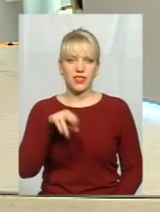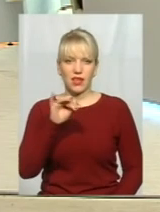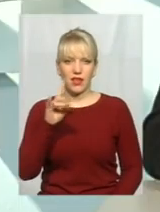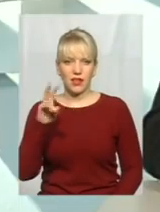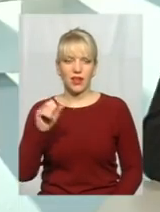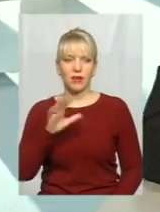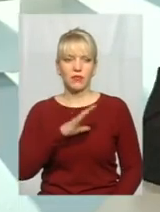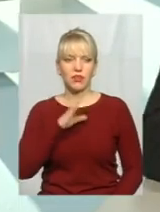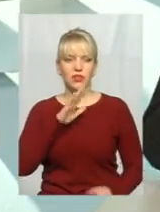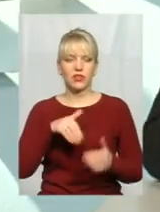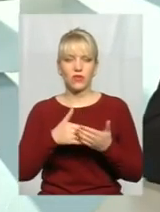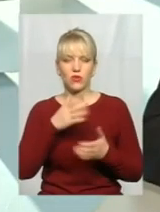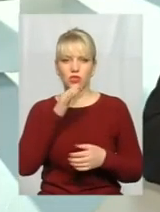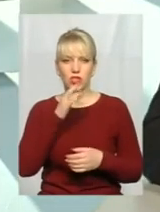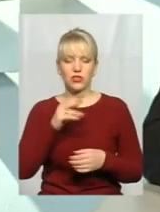часу президентом Ющенка,